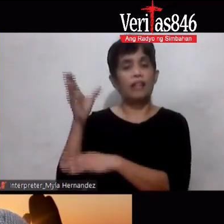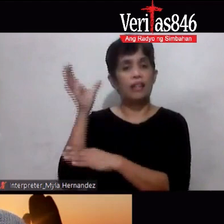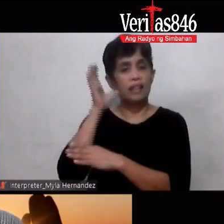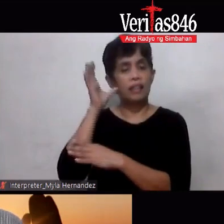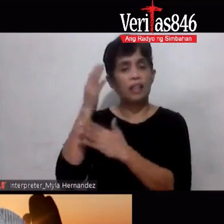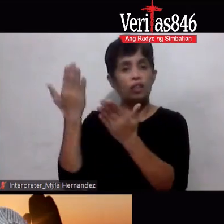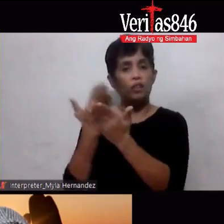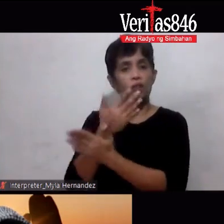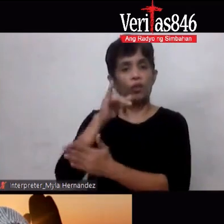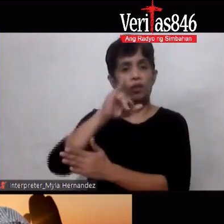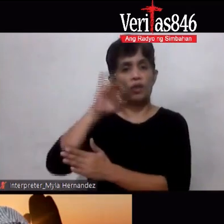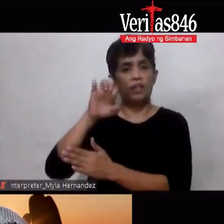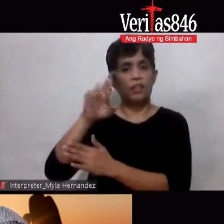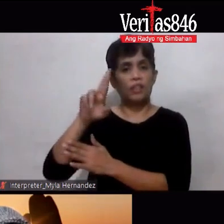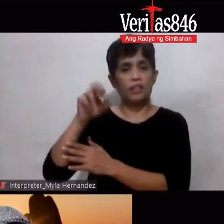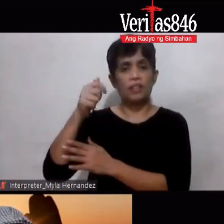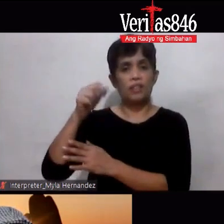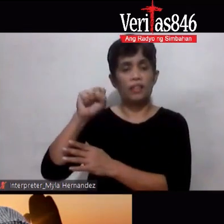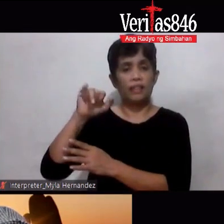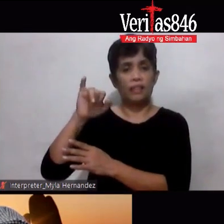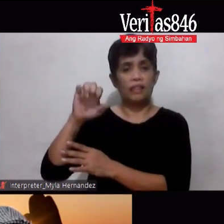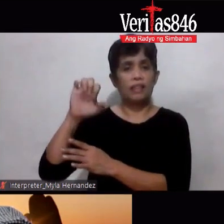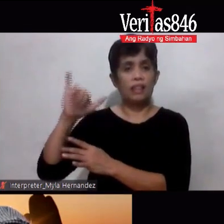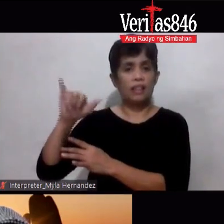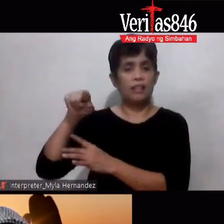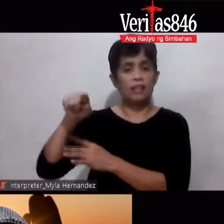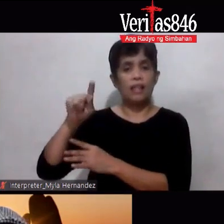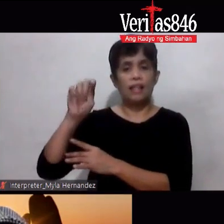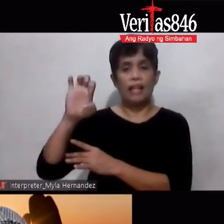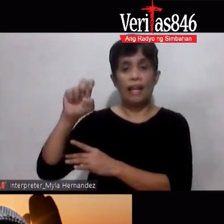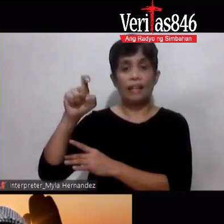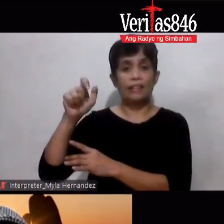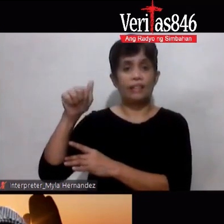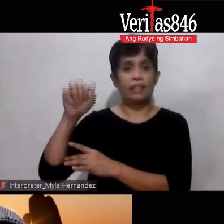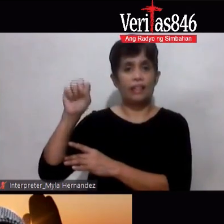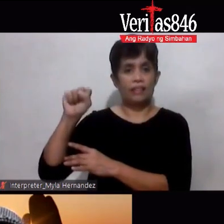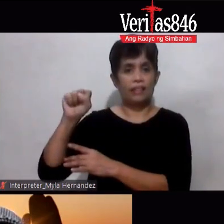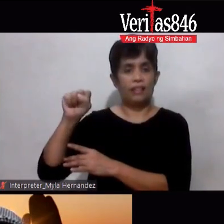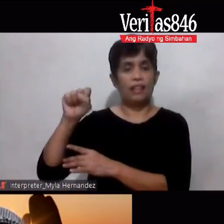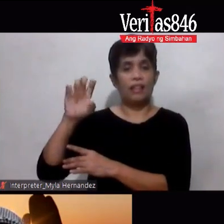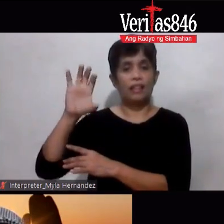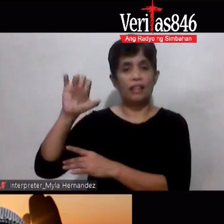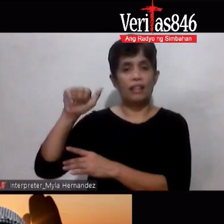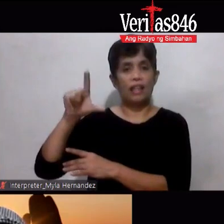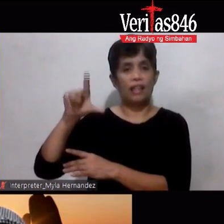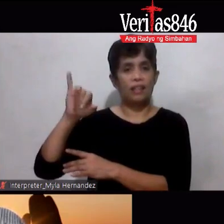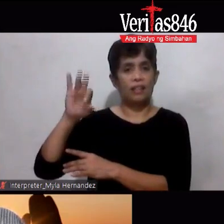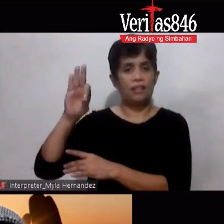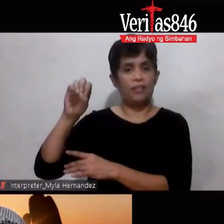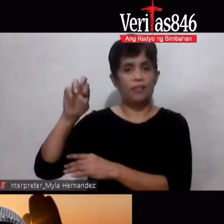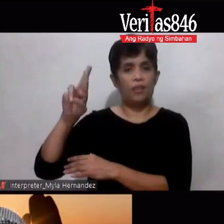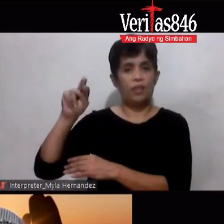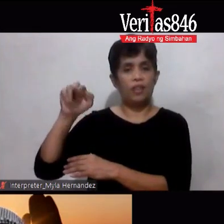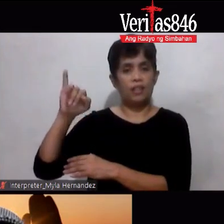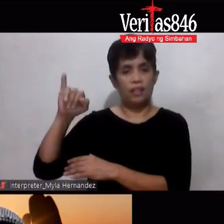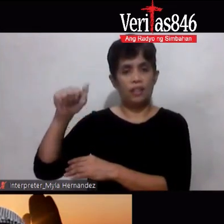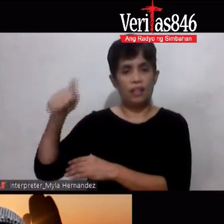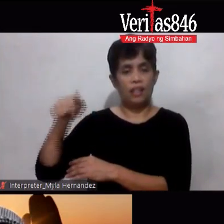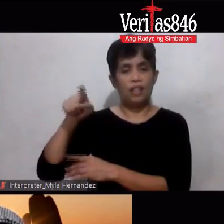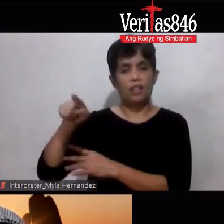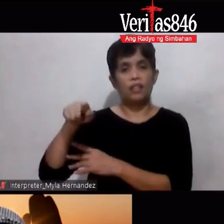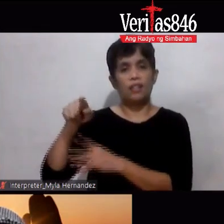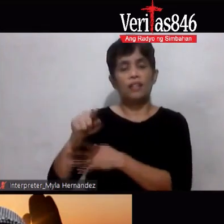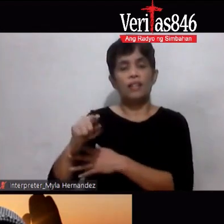Texas Nasa California Marami pong salamat Sa inyong pakikinig Si Poyen Si Mad Si Beng